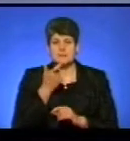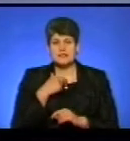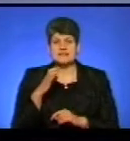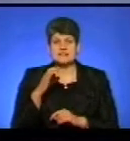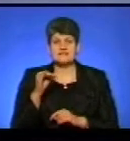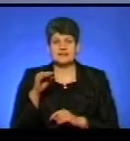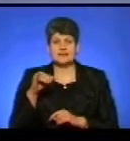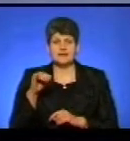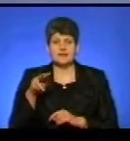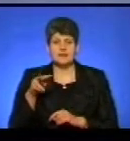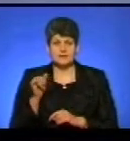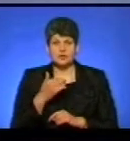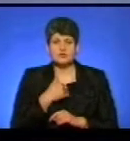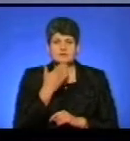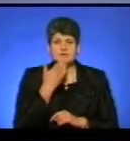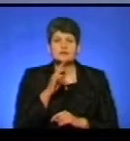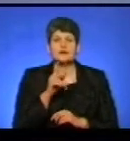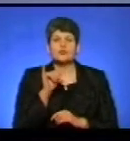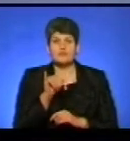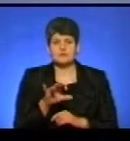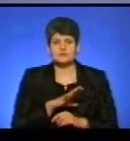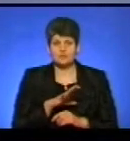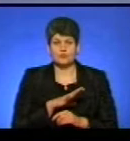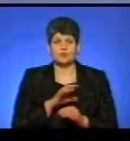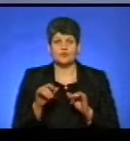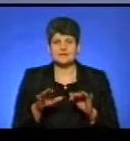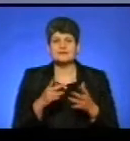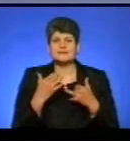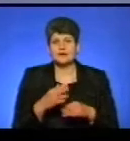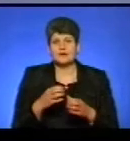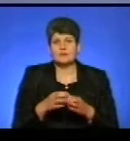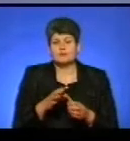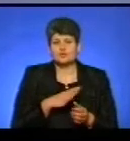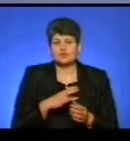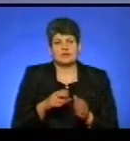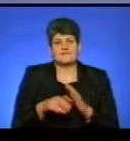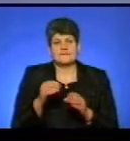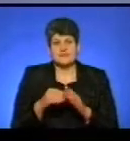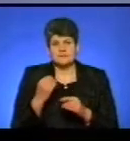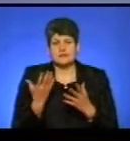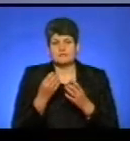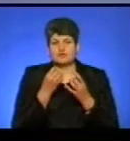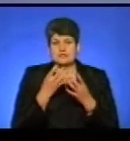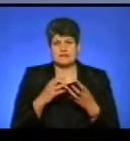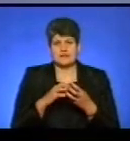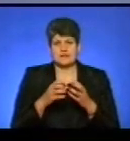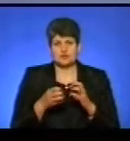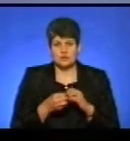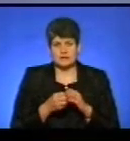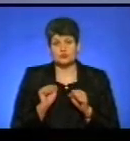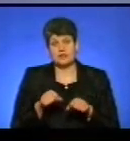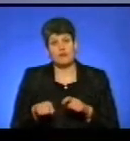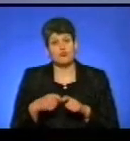Хочемо запитати, як у вас відбувався виборчий процес, скільки громад йшли на вибори і які позитивні результати, так чи, можливо,